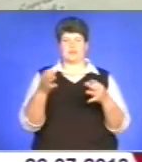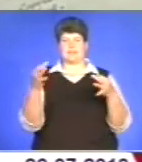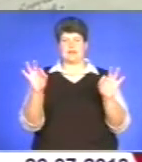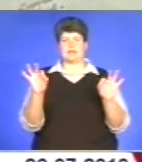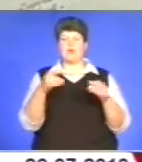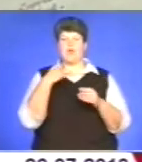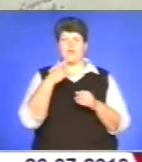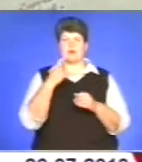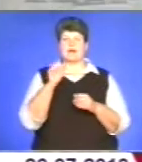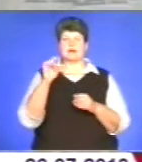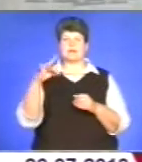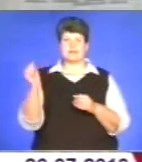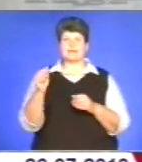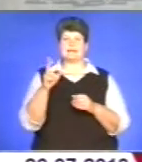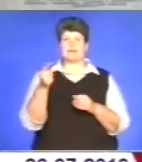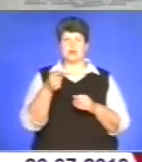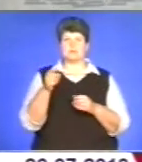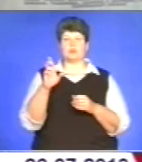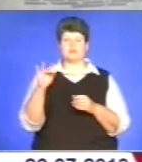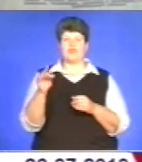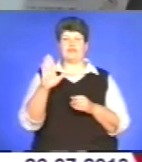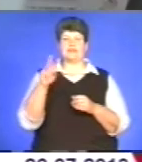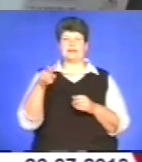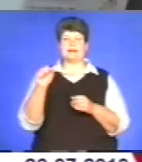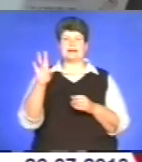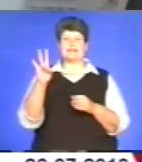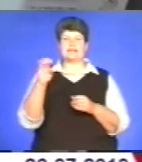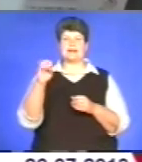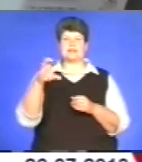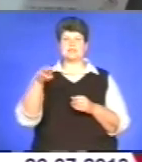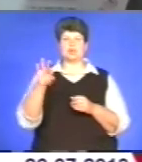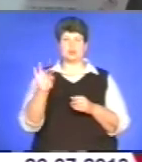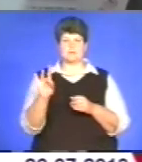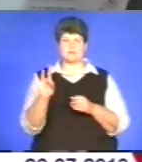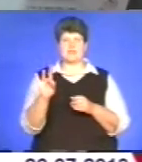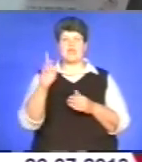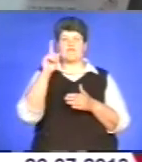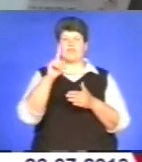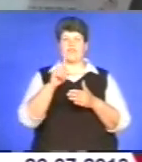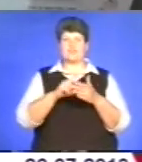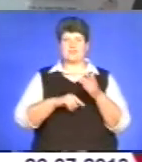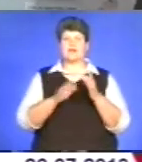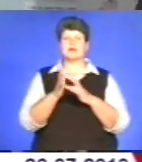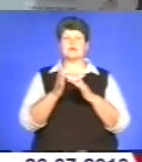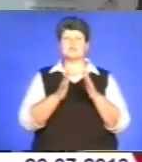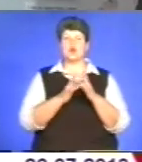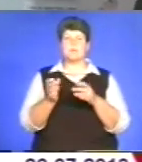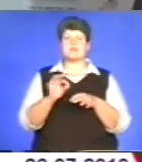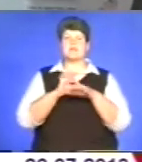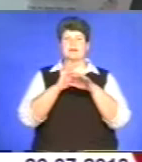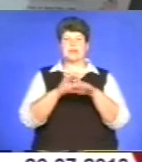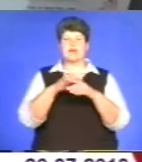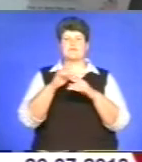архієпископ Тернопільський і Бучицький владика Нестор. Віра Христова привела людей до Царства